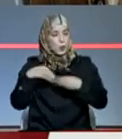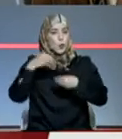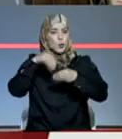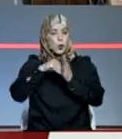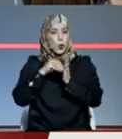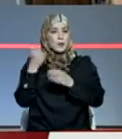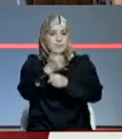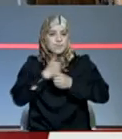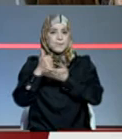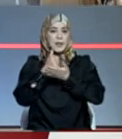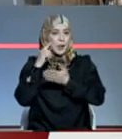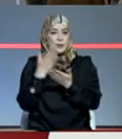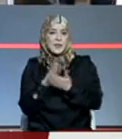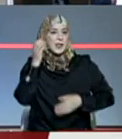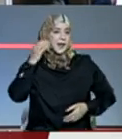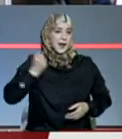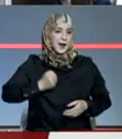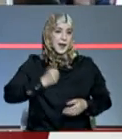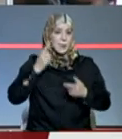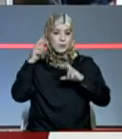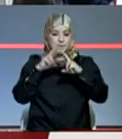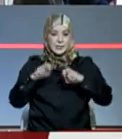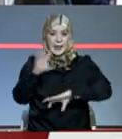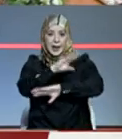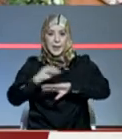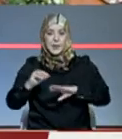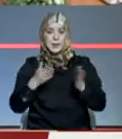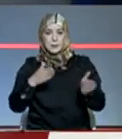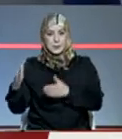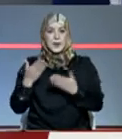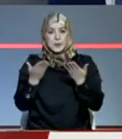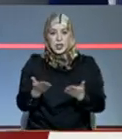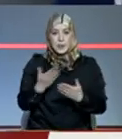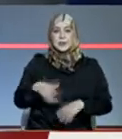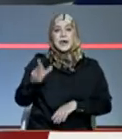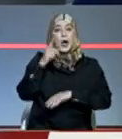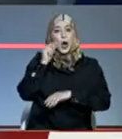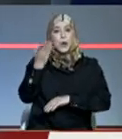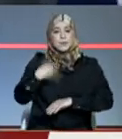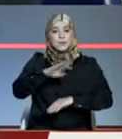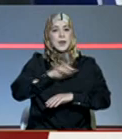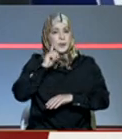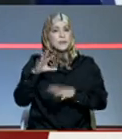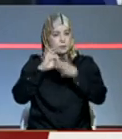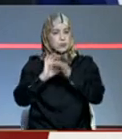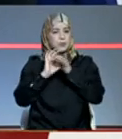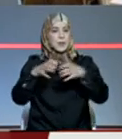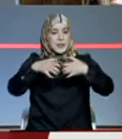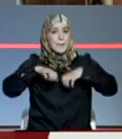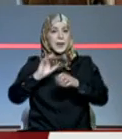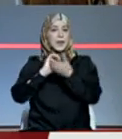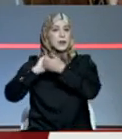والتبادل في مجال مكافعة الإرهاب وتحقيق الأمن من جانبه جدد دافيد ماريا ساسولي تمسك البرلمان الأوروبي